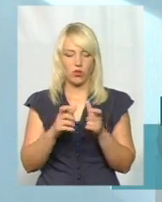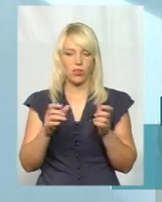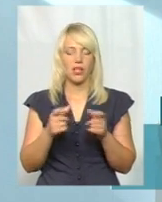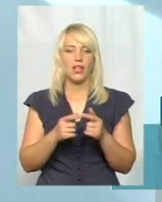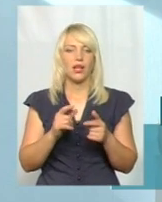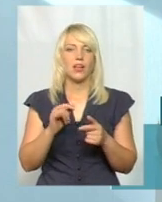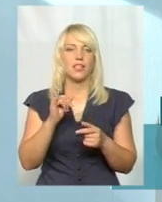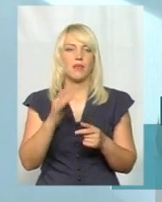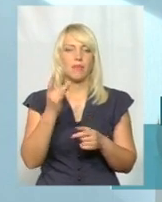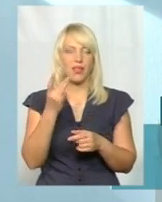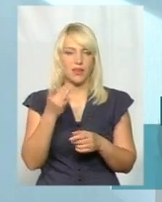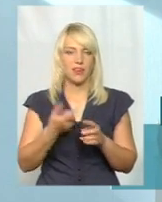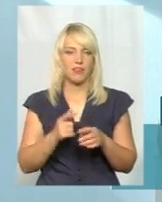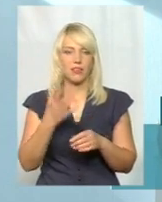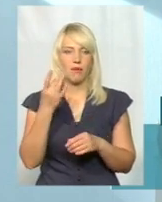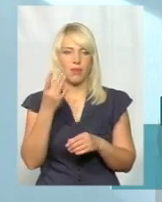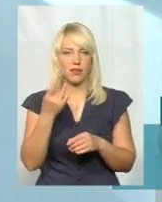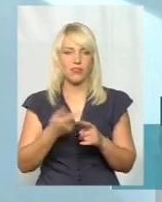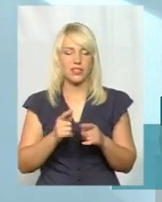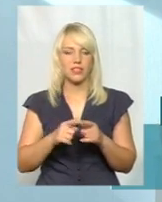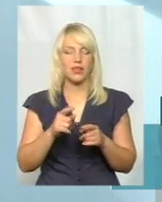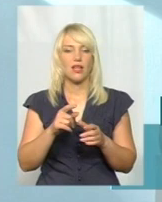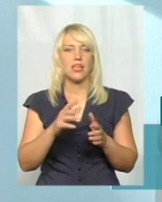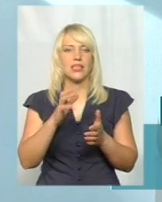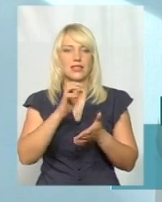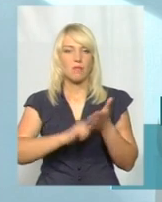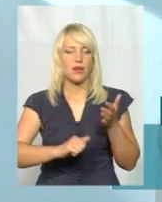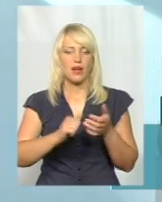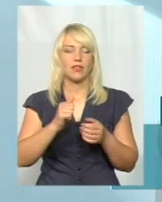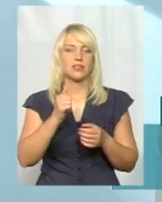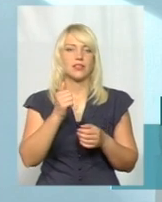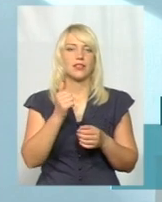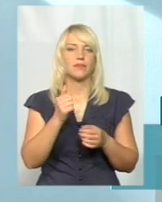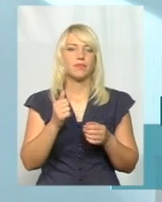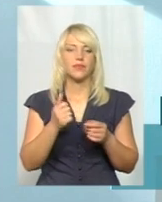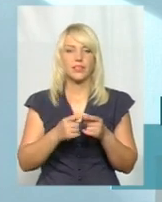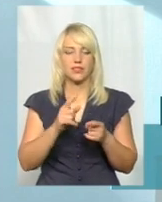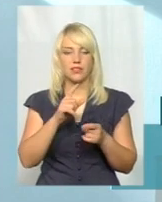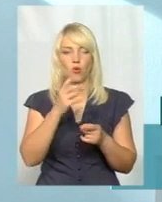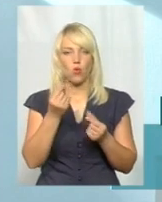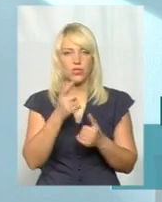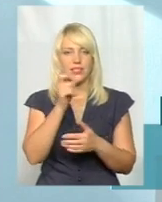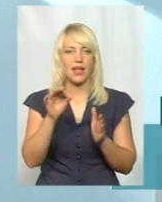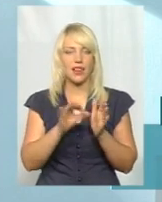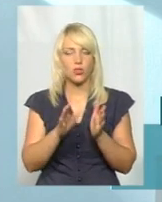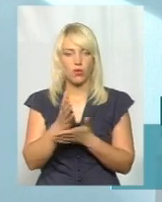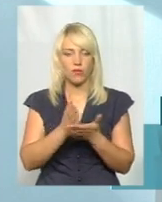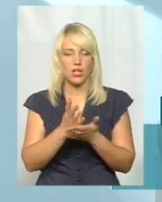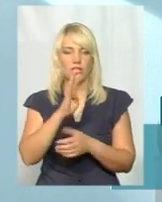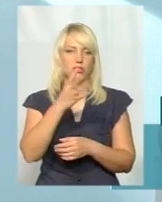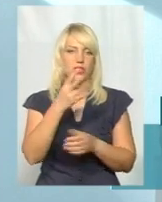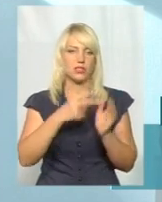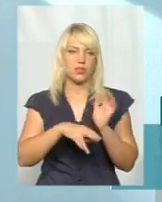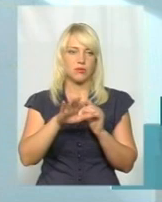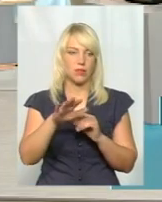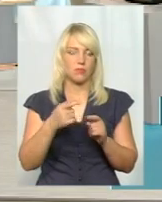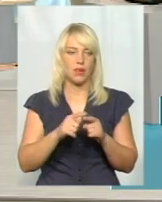гривень, якщо 5% забирає електронне касове обслуговування – це 4,75. Тобто підвищено на 75 копійок. 75 копійок